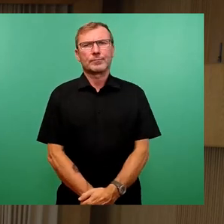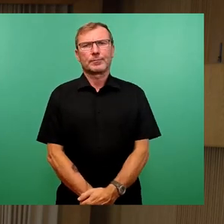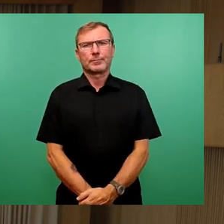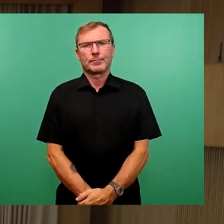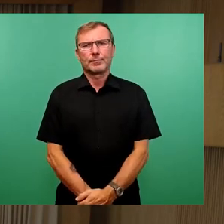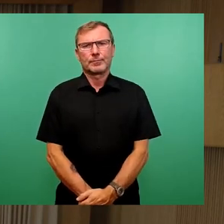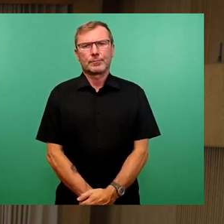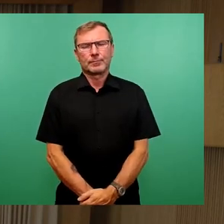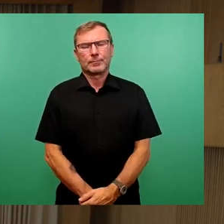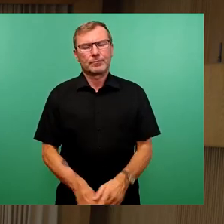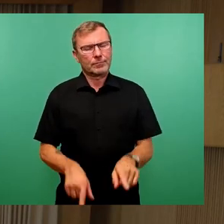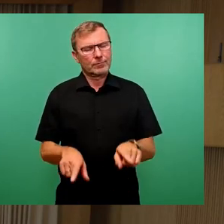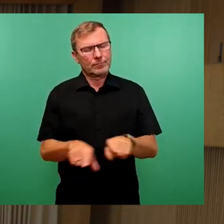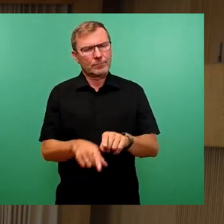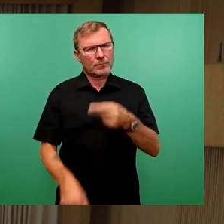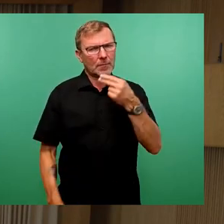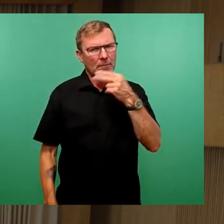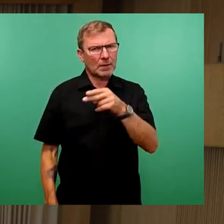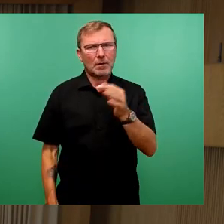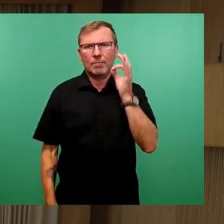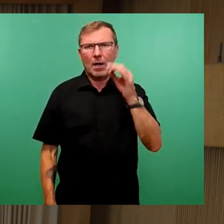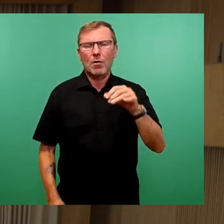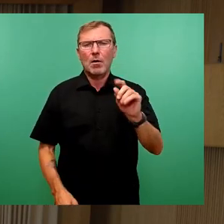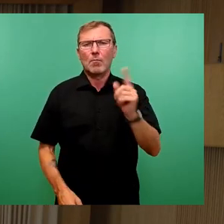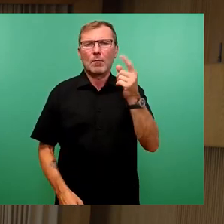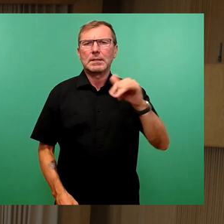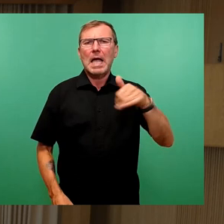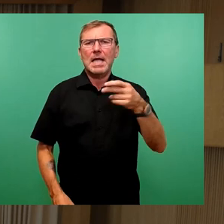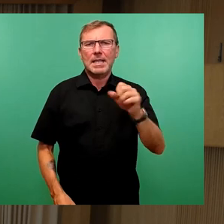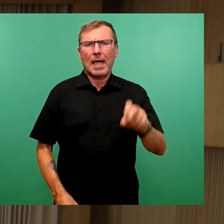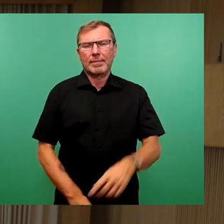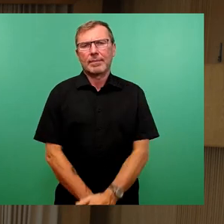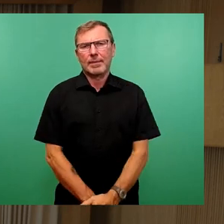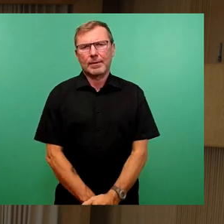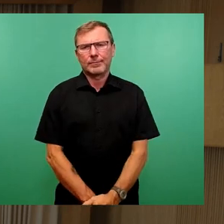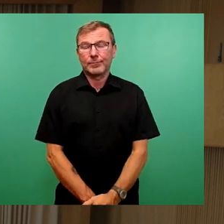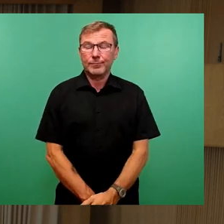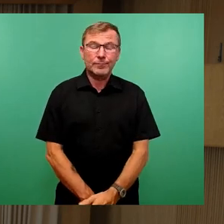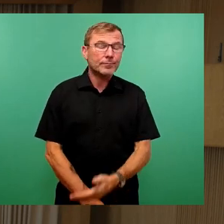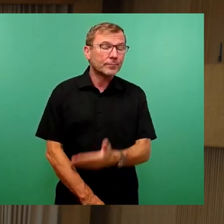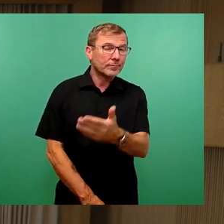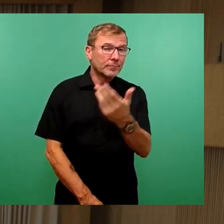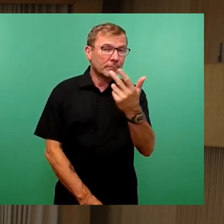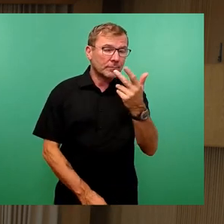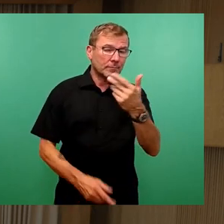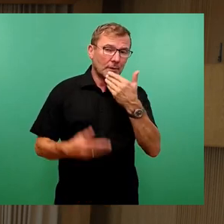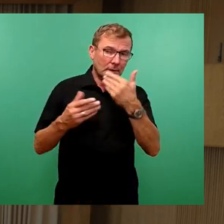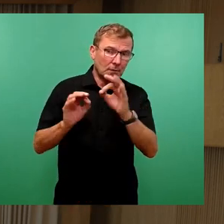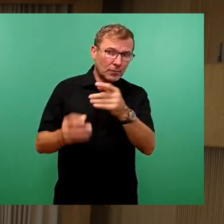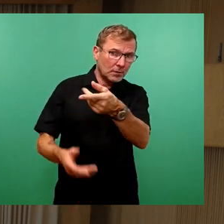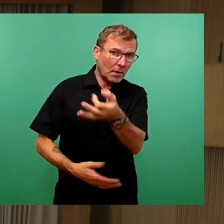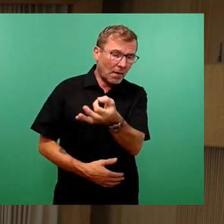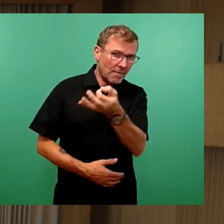Auch hier übernimmt die Beantwortung Frau Bürgermeister Nienigen. Sehr geehrter Herr Stadrat-Drebs, vielen Dank auch für diese Frage.